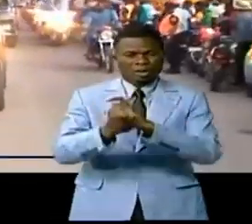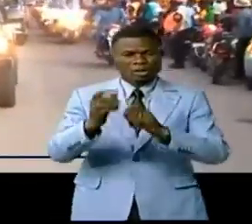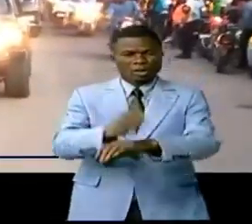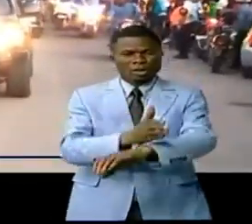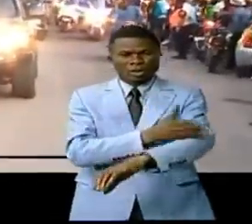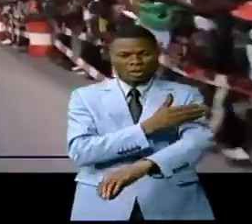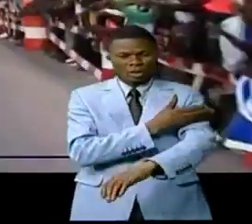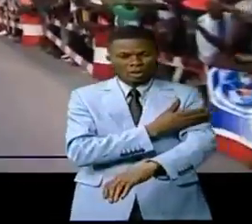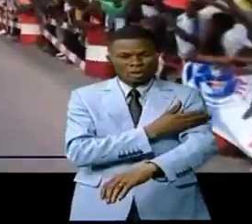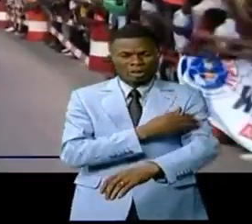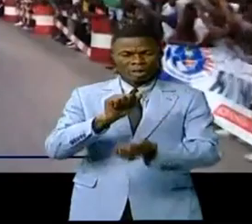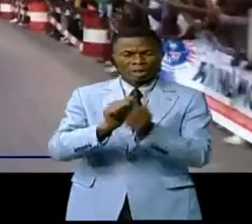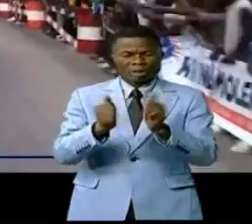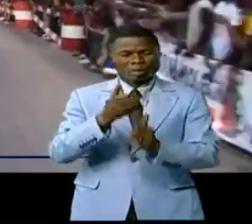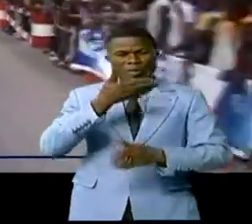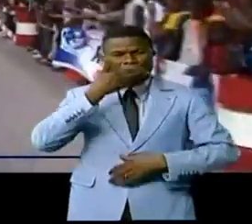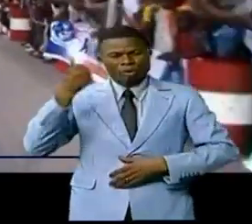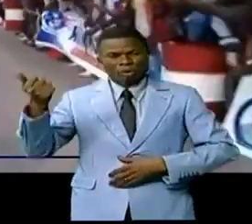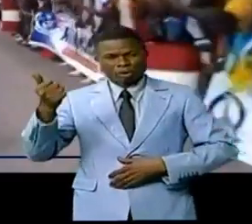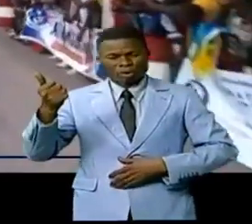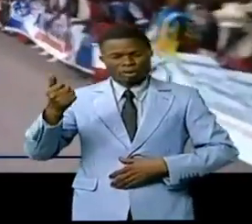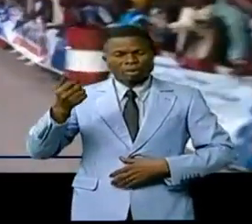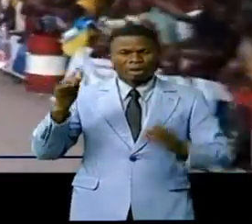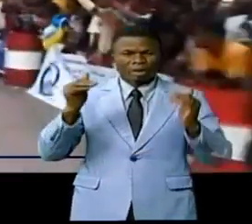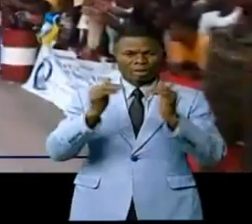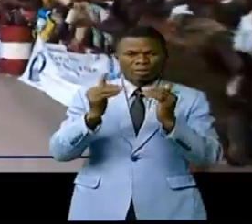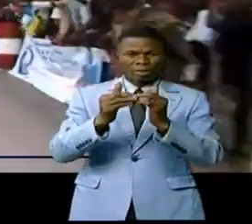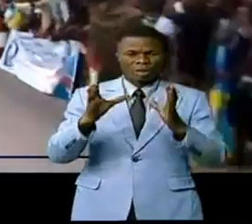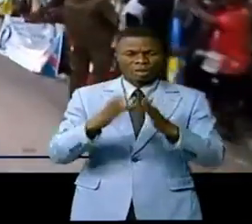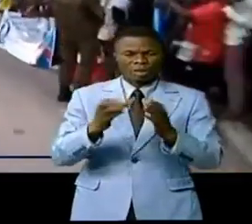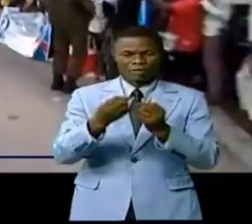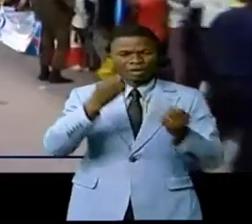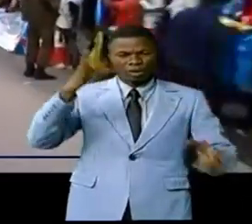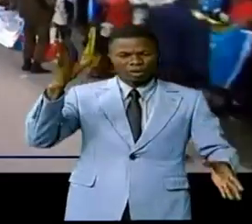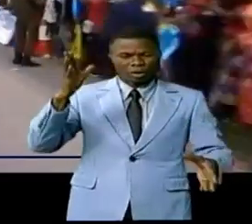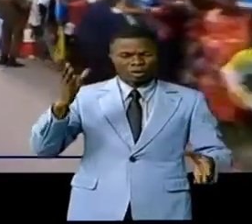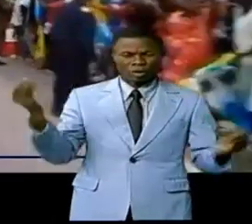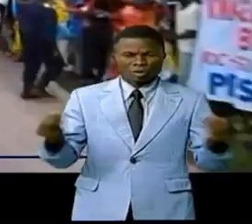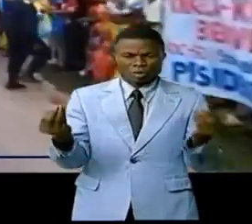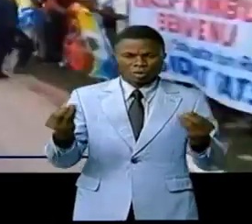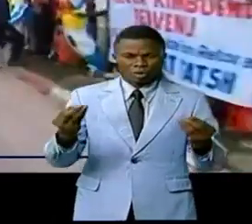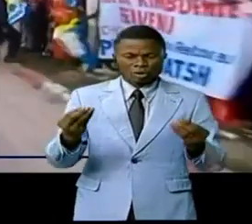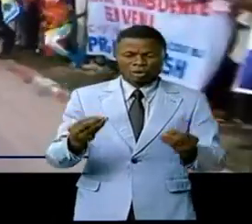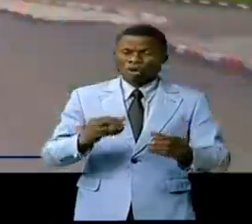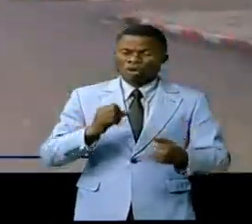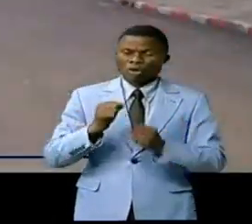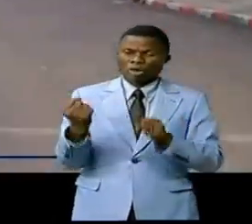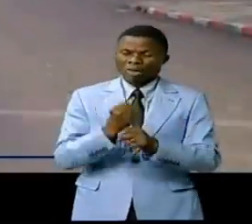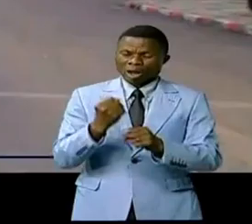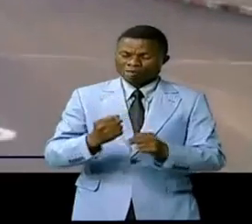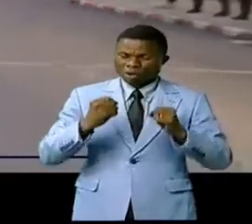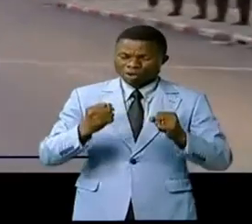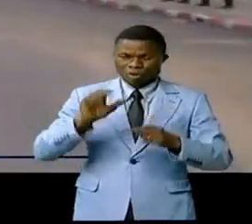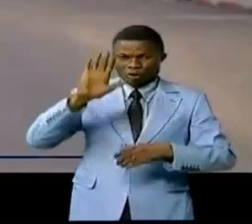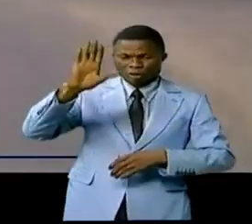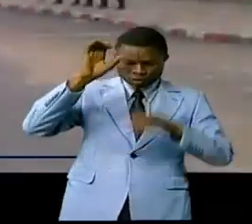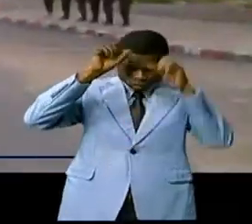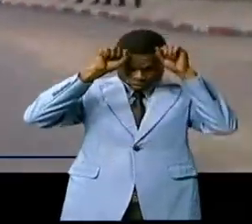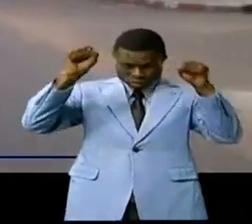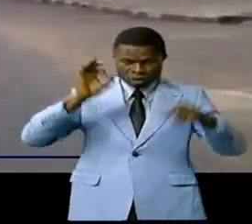son image de marque en compatibilité avec son potentiel grâce au leadership de son président,